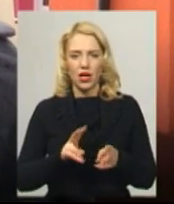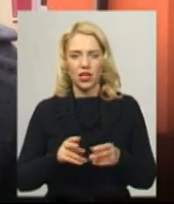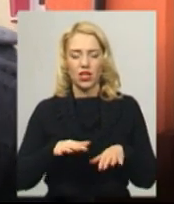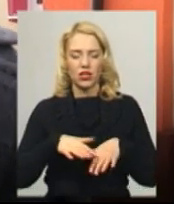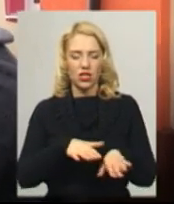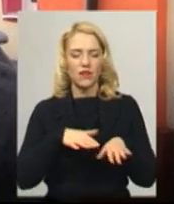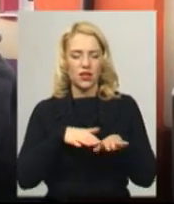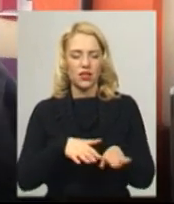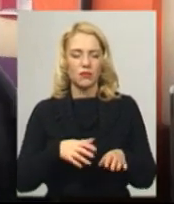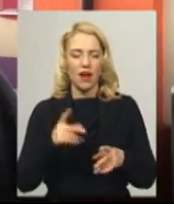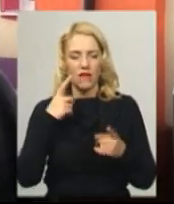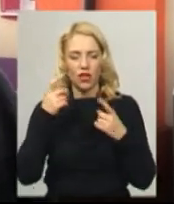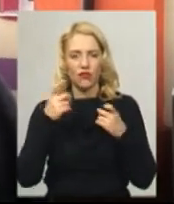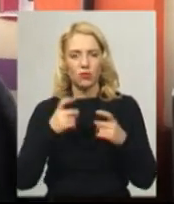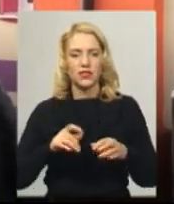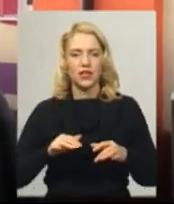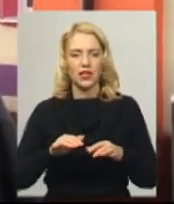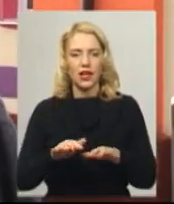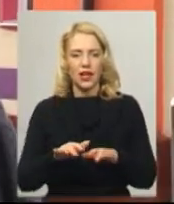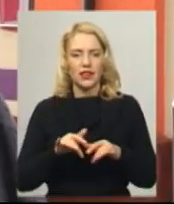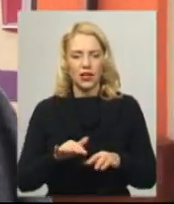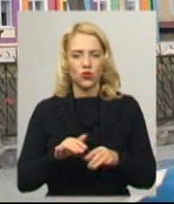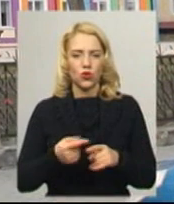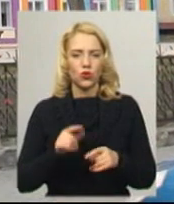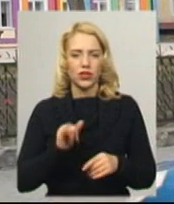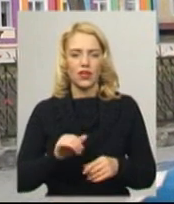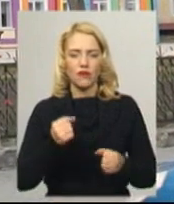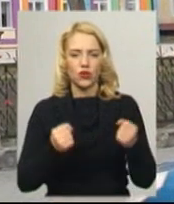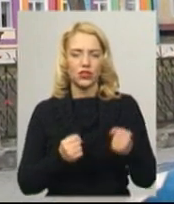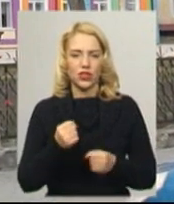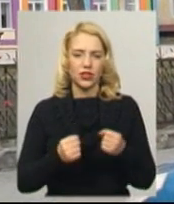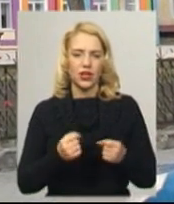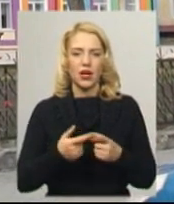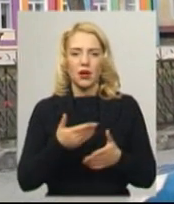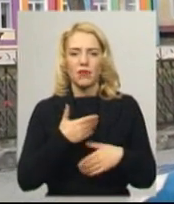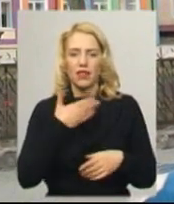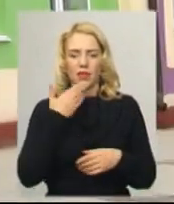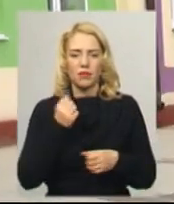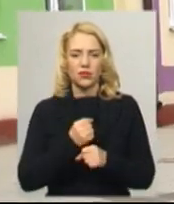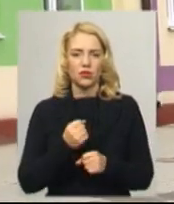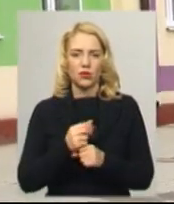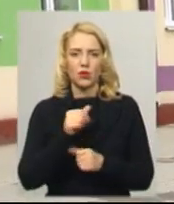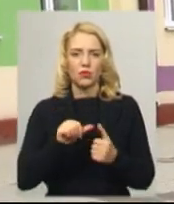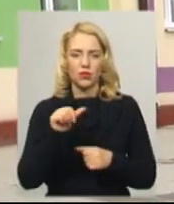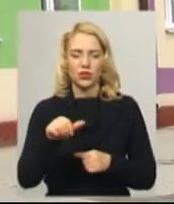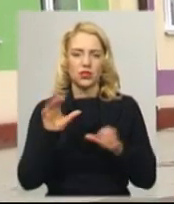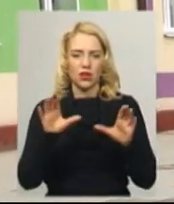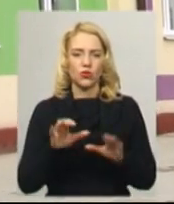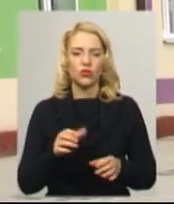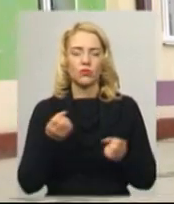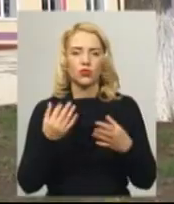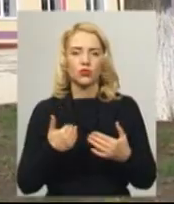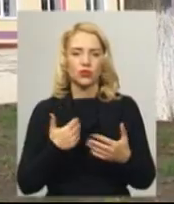інформаційні технології і водії категорії С1 і категорія Б. Ми не працюємо поза законом. Хочеться просто зберегти цю базу, тому що на